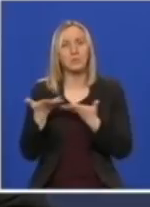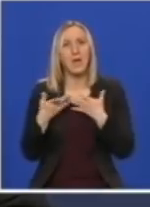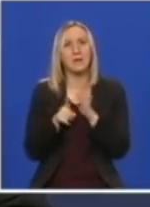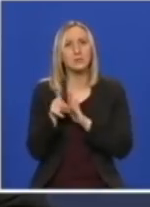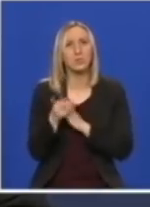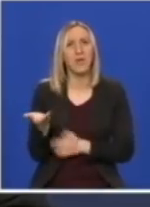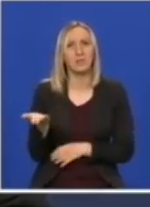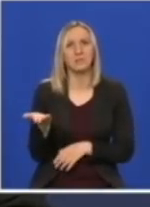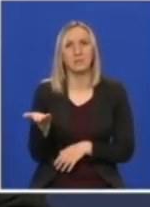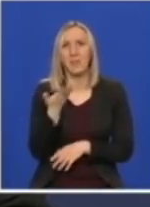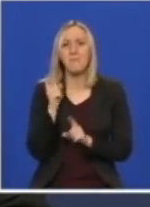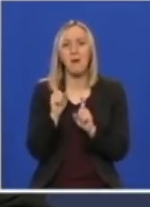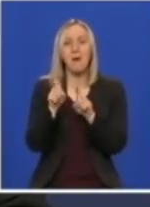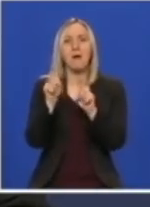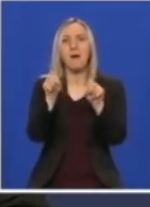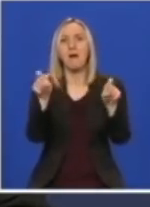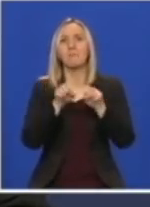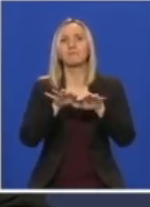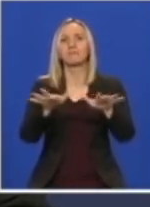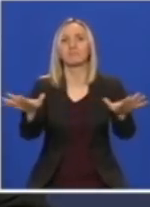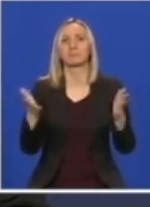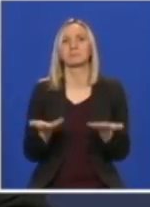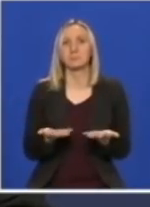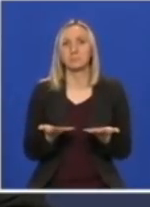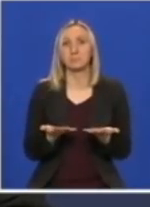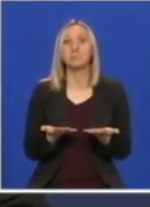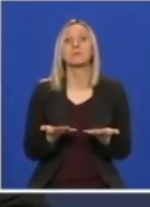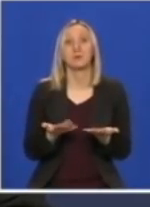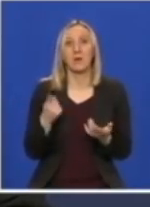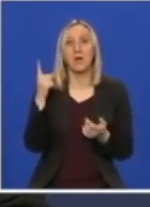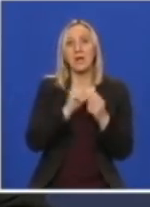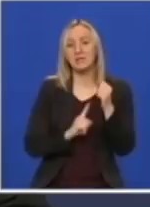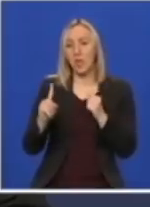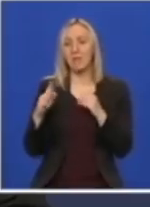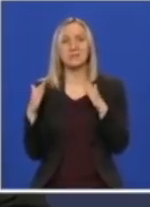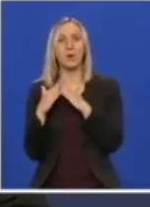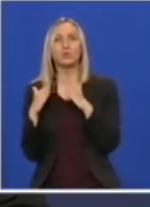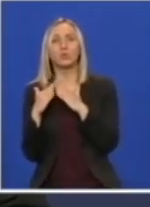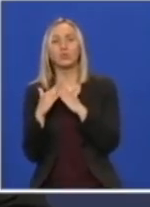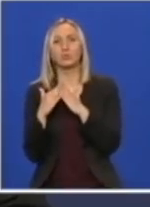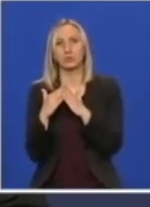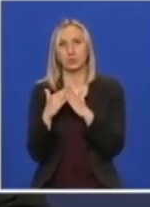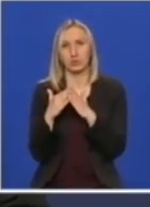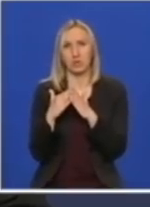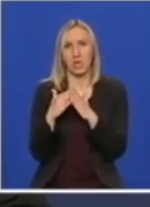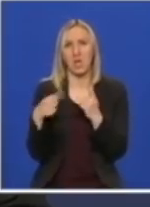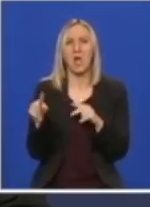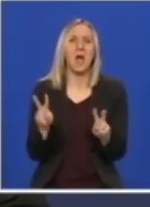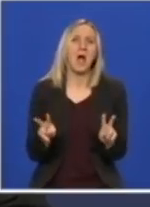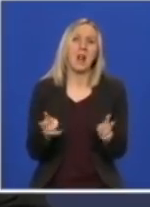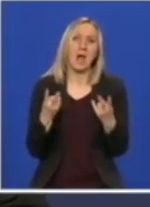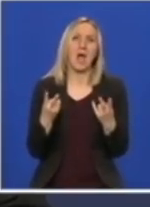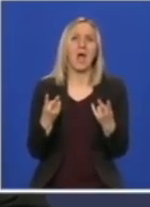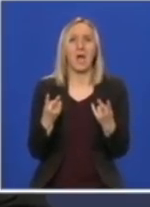u perspektivi izolacija kod kuće, oni imaju iskustvo da izolacija kod kuće onih lakih